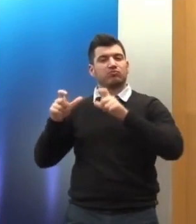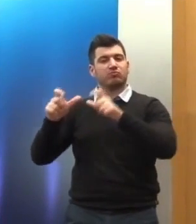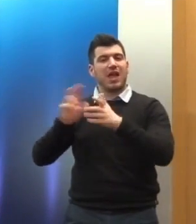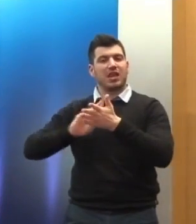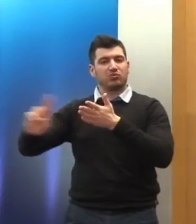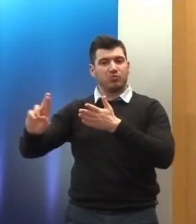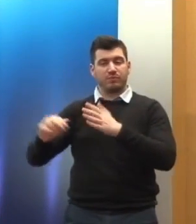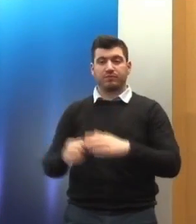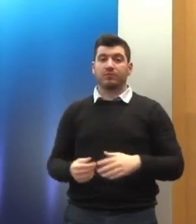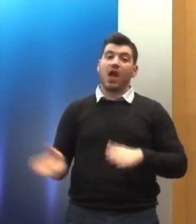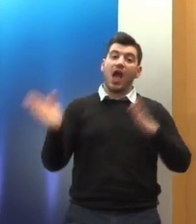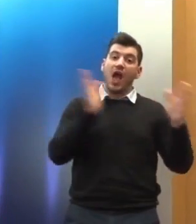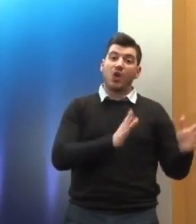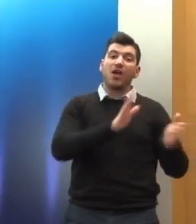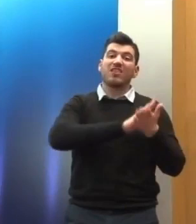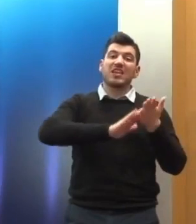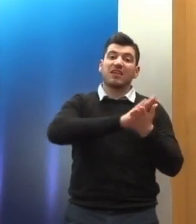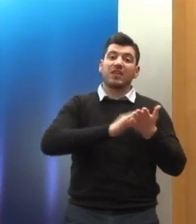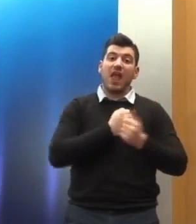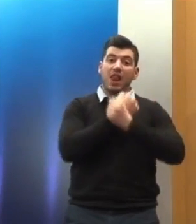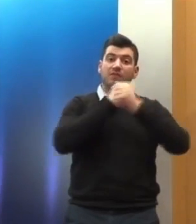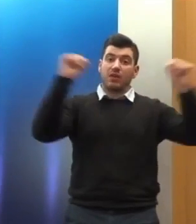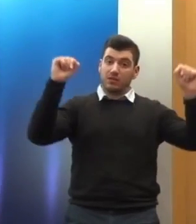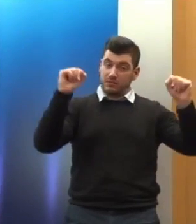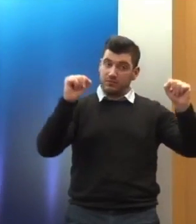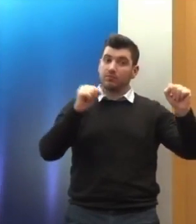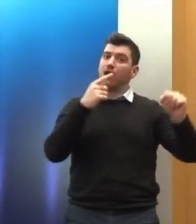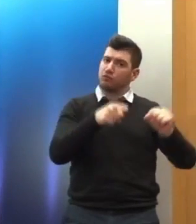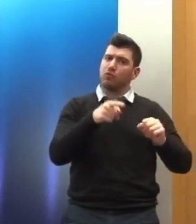ελευθερίας το οποίο επίσης τονίστηκε σε πολλές περιπτώσεις στα διεθνή όργανα